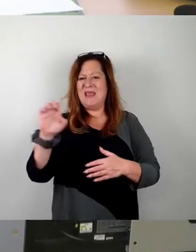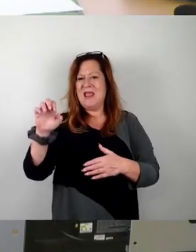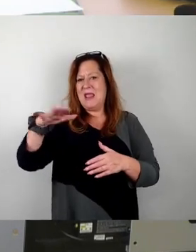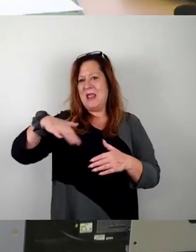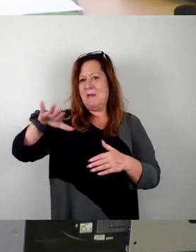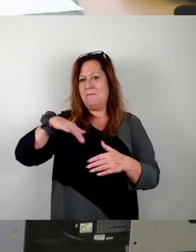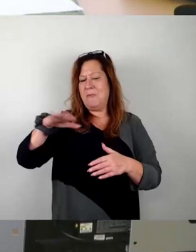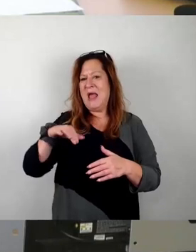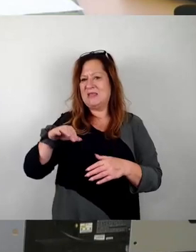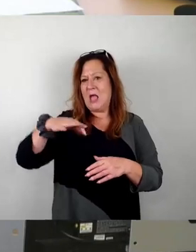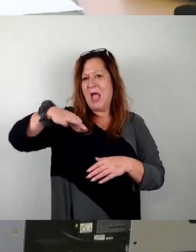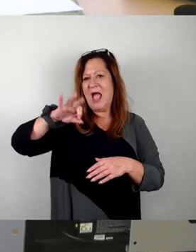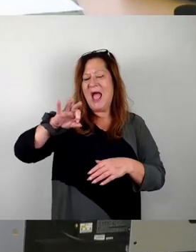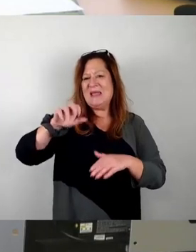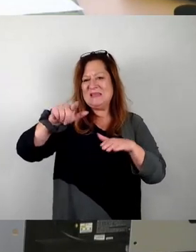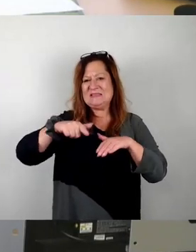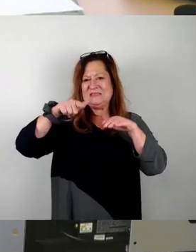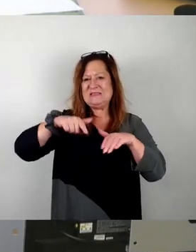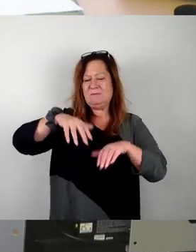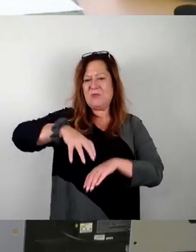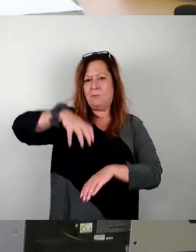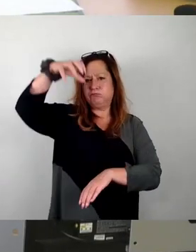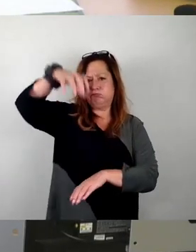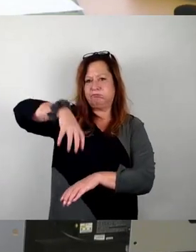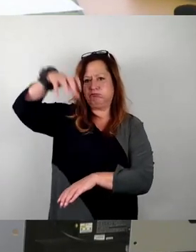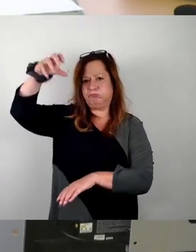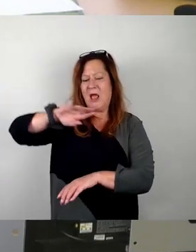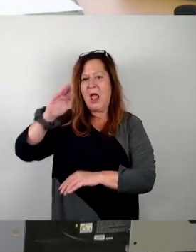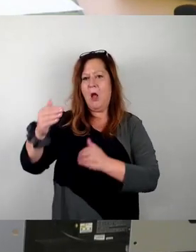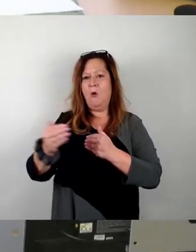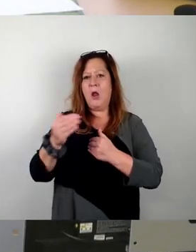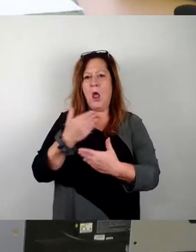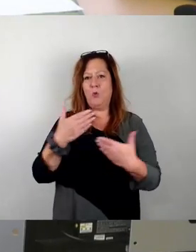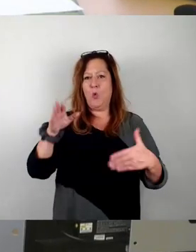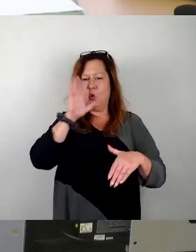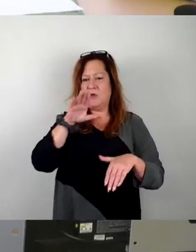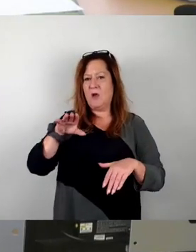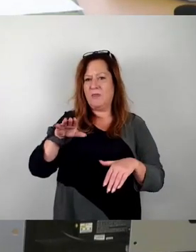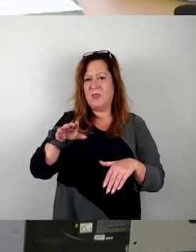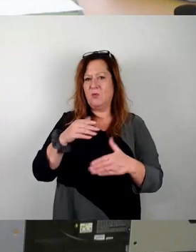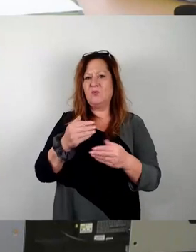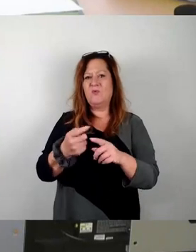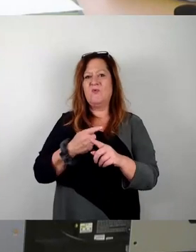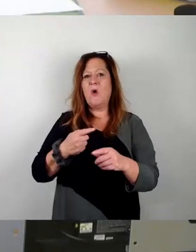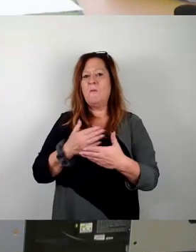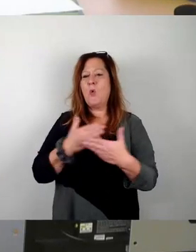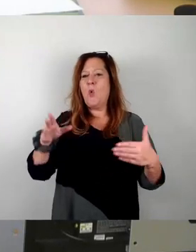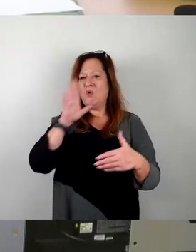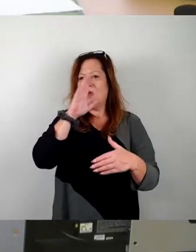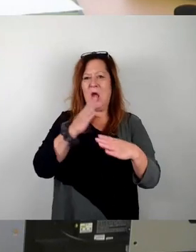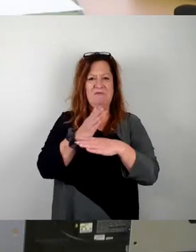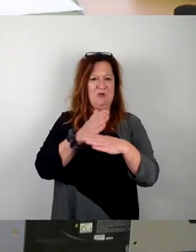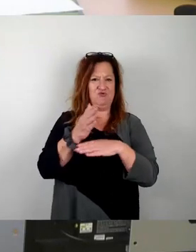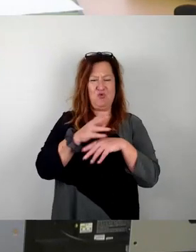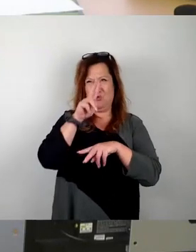17 Geschossern, die am Großen Garten stehen an der Nordostecke, dass dort eben dann vom Großen Garten her doch eine gewisse Störung erfolgt. Der